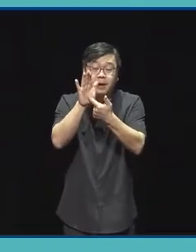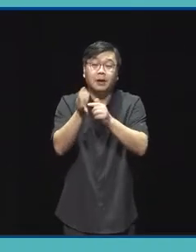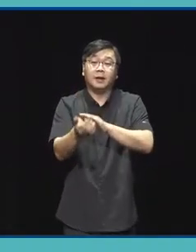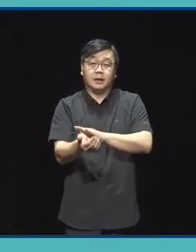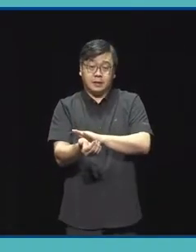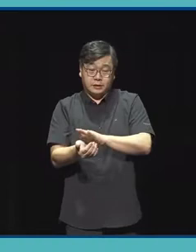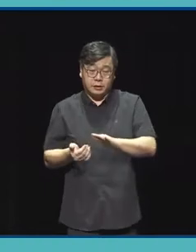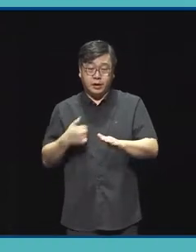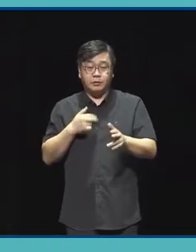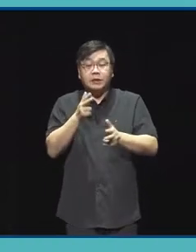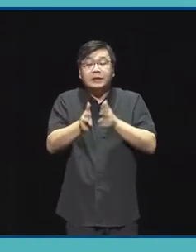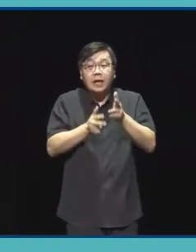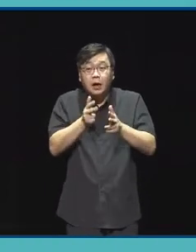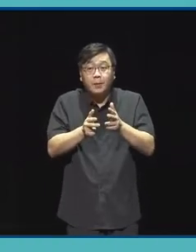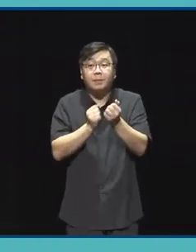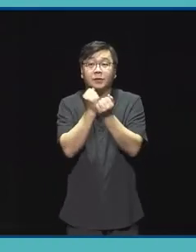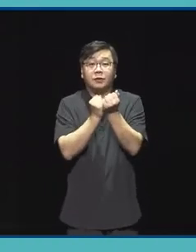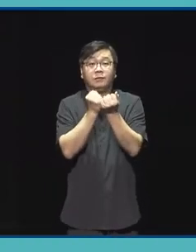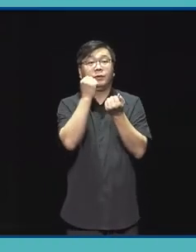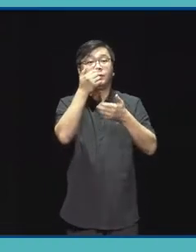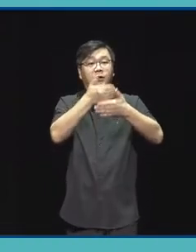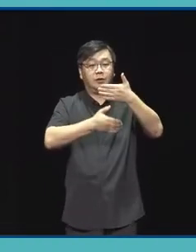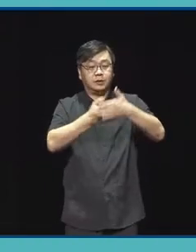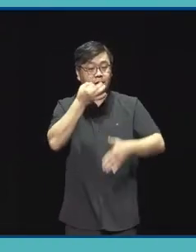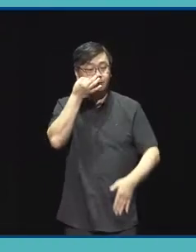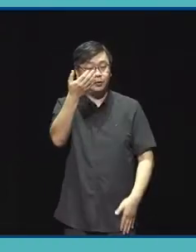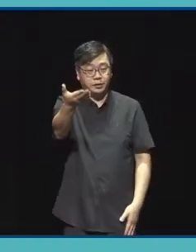간단하게 소개하는 영상부터 보시도록 하겠습니다